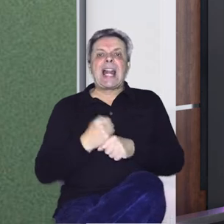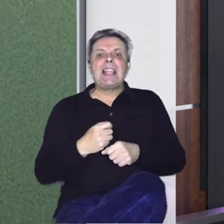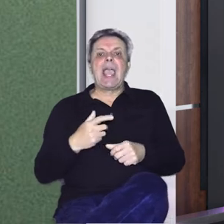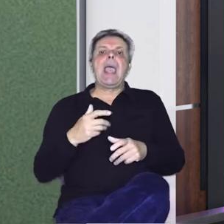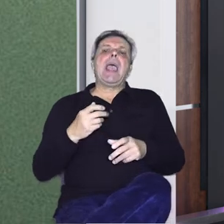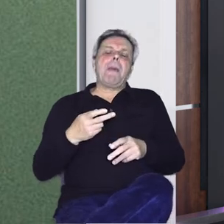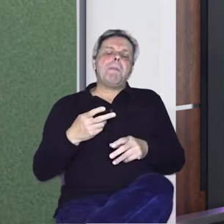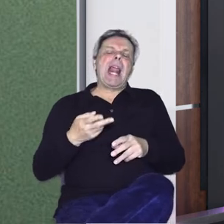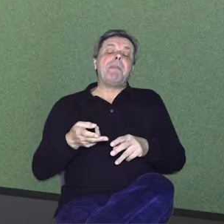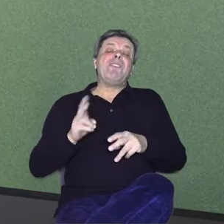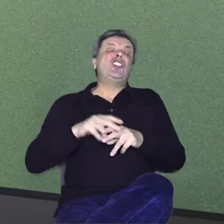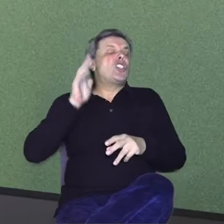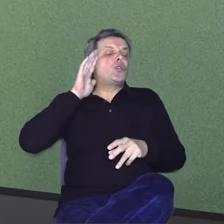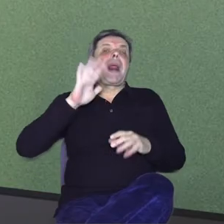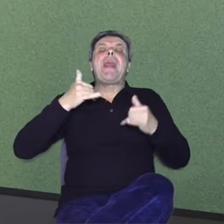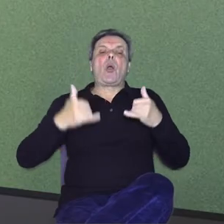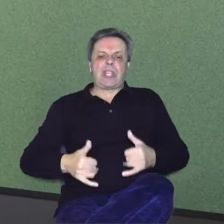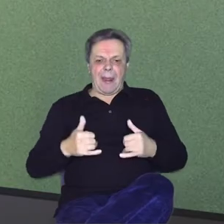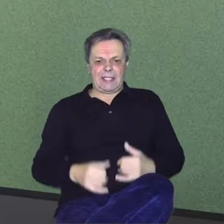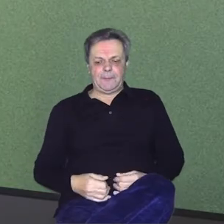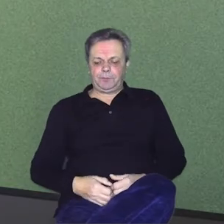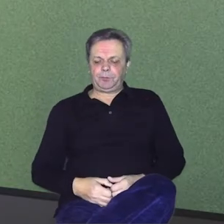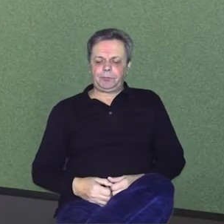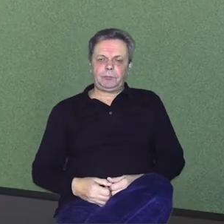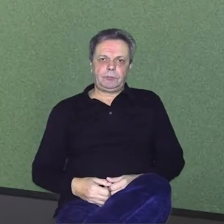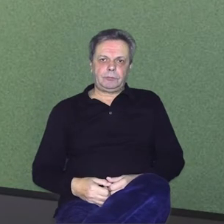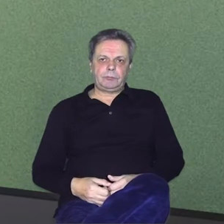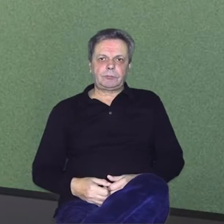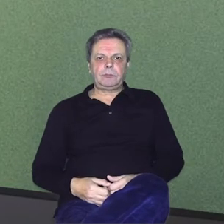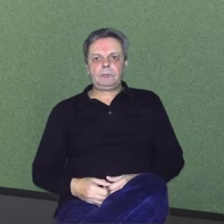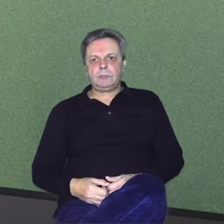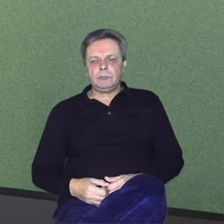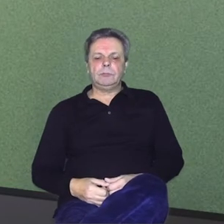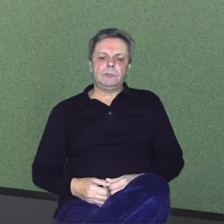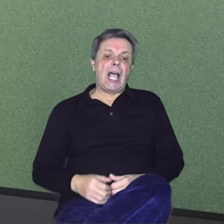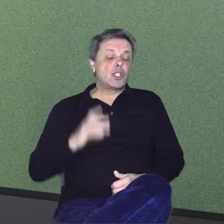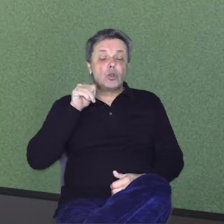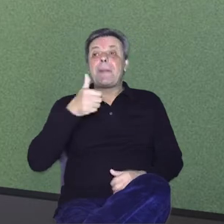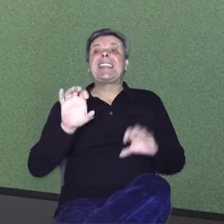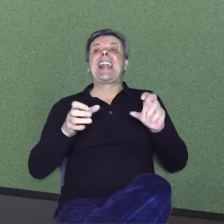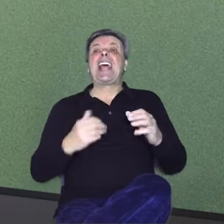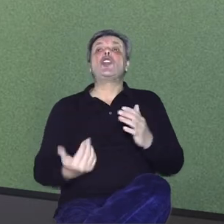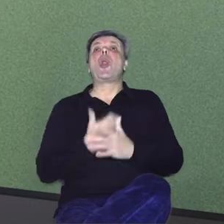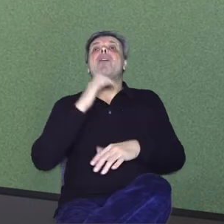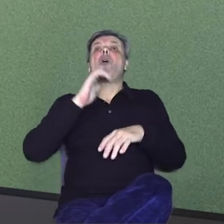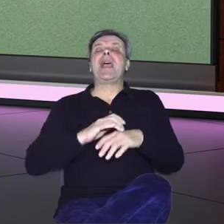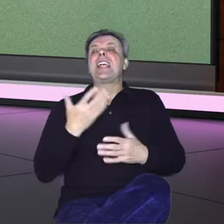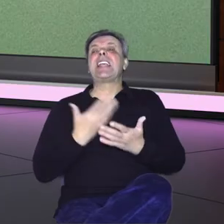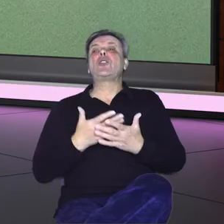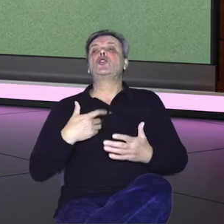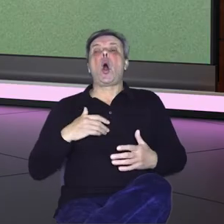bile puno slušanije nego što su danas... Slušam jedan odličan radio iz Novog mesta, recimo, upravo zato što oni slušaju